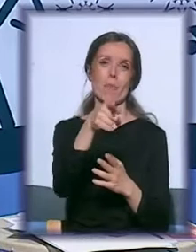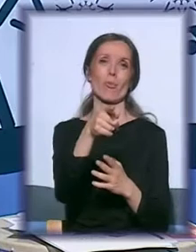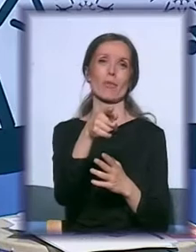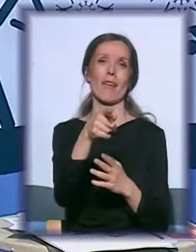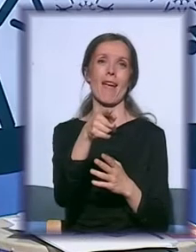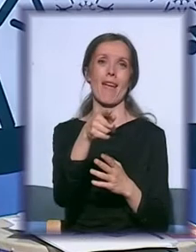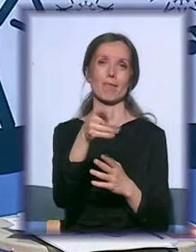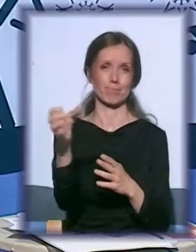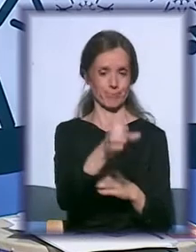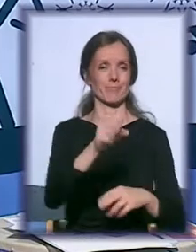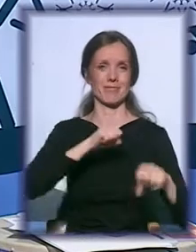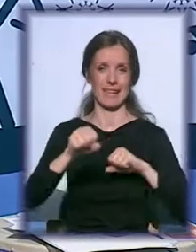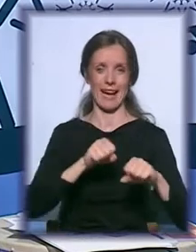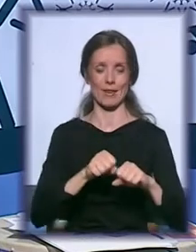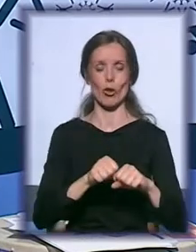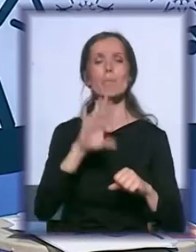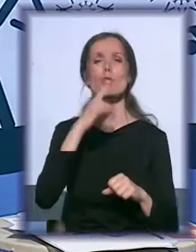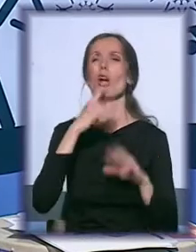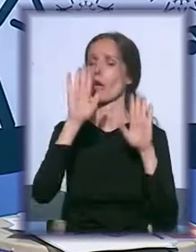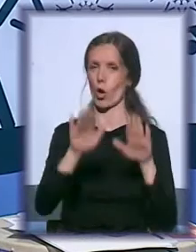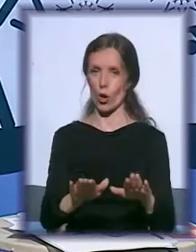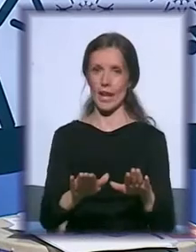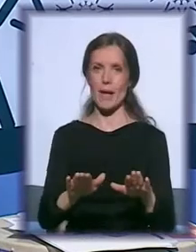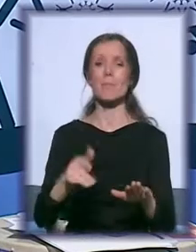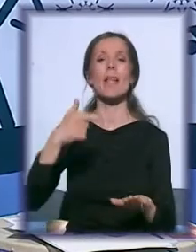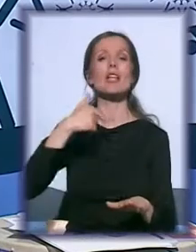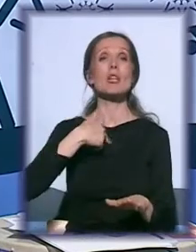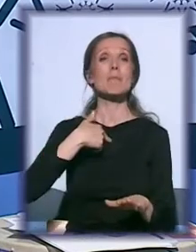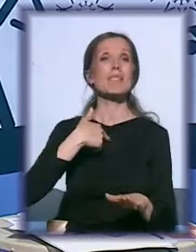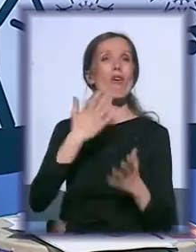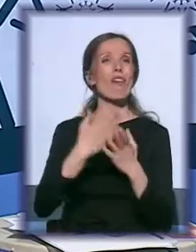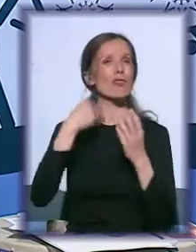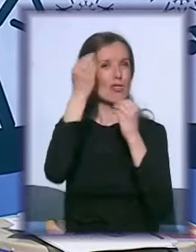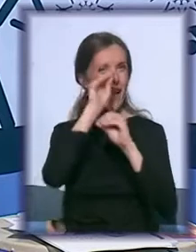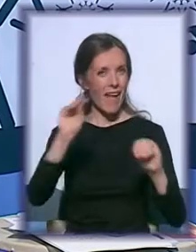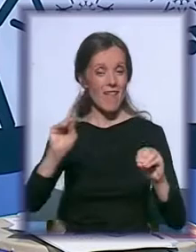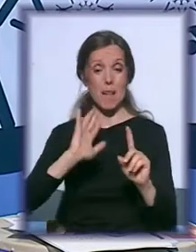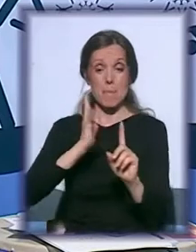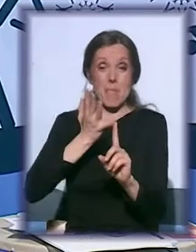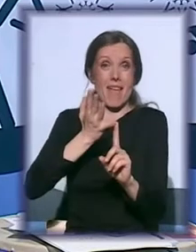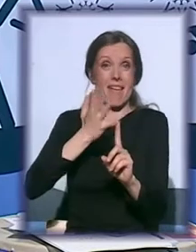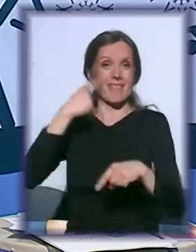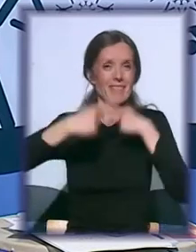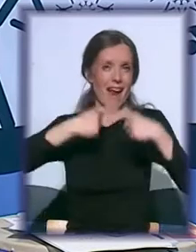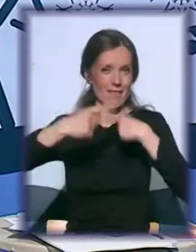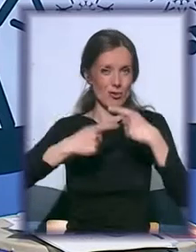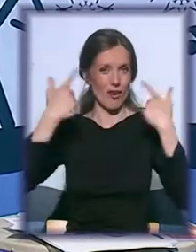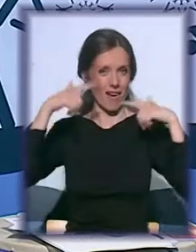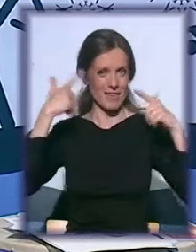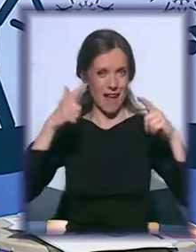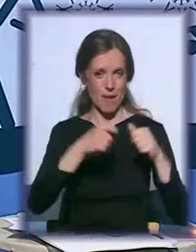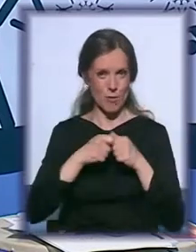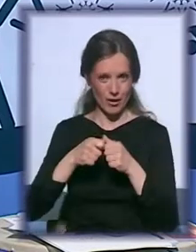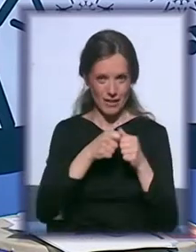mi smo već imali priliku i da najavimo ovaj peti, tradicionalni sajam organizacija i sve ono što jesmo